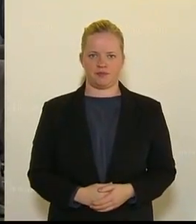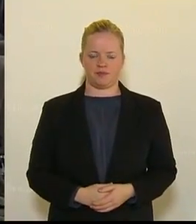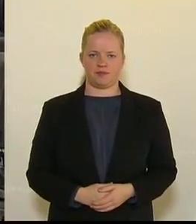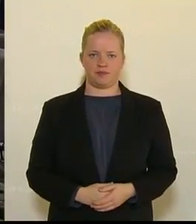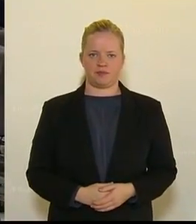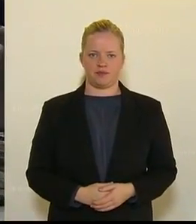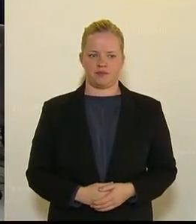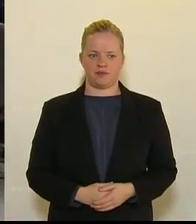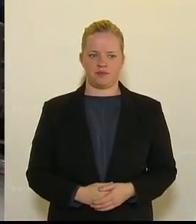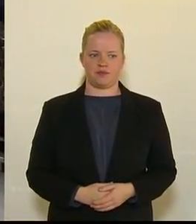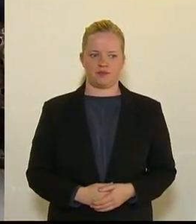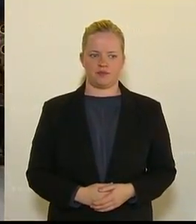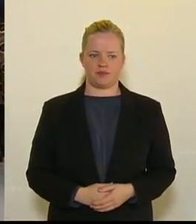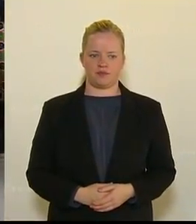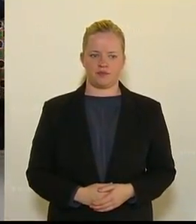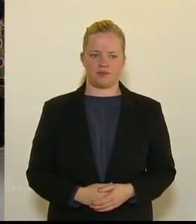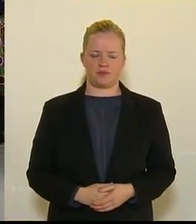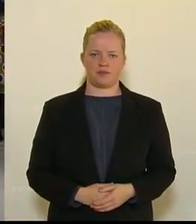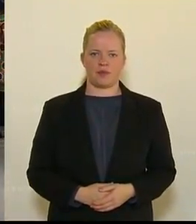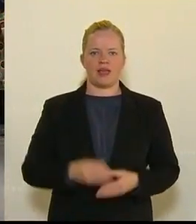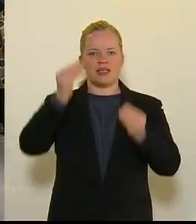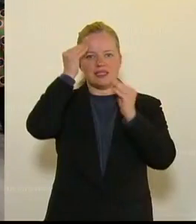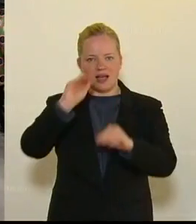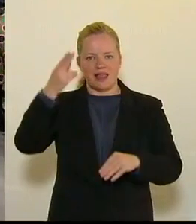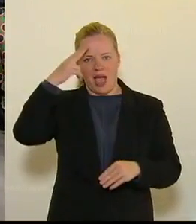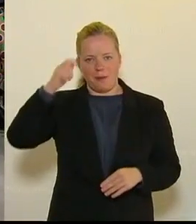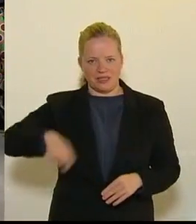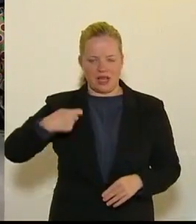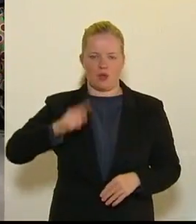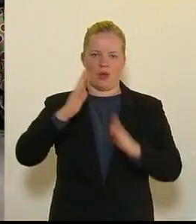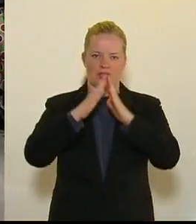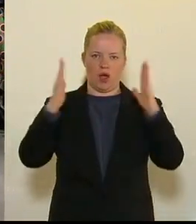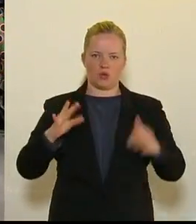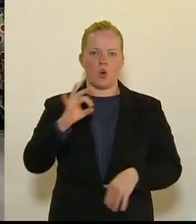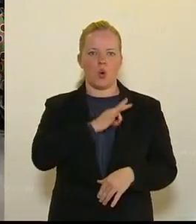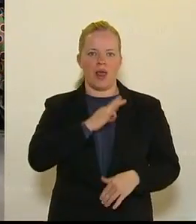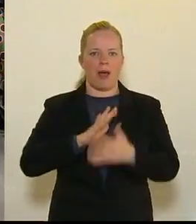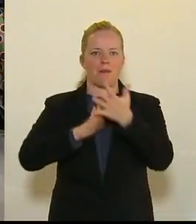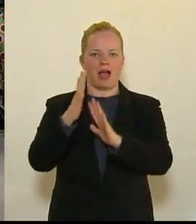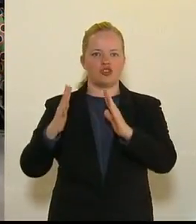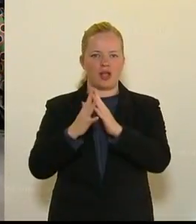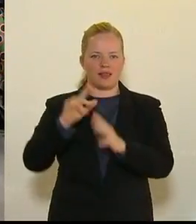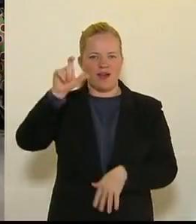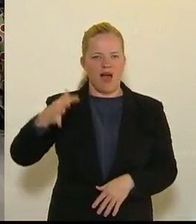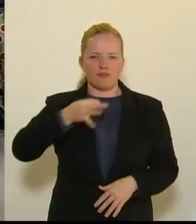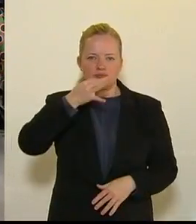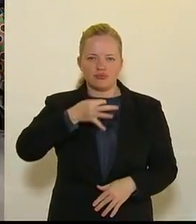Angst innerhalb der Bevölkerung entstehen, wie zum Beispiel im Bereich der künstlichen Intelligenz. Diese müssen man abbauen, unter anderem auch durch mehr Forschung.